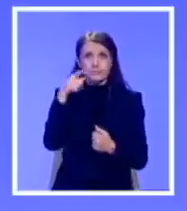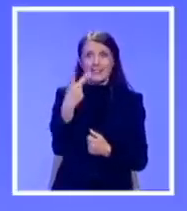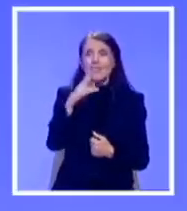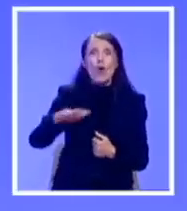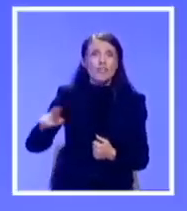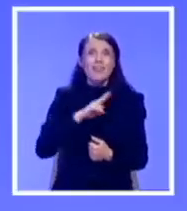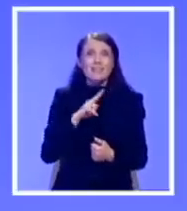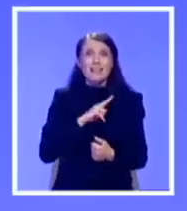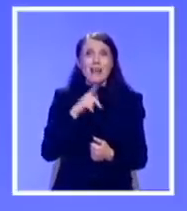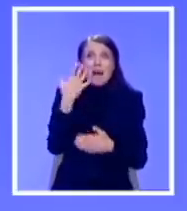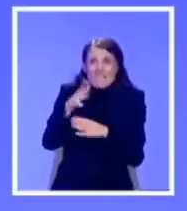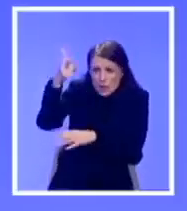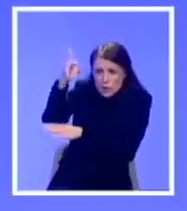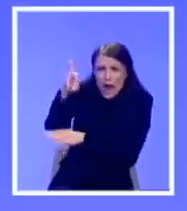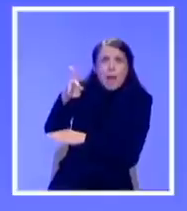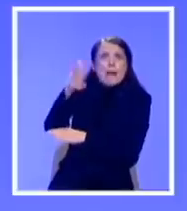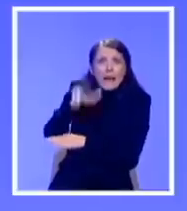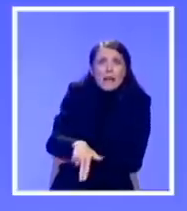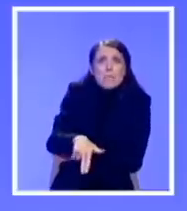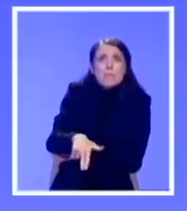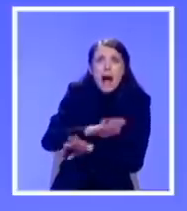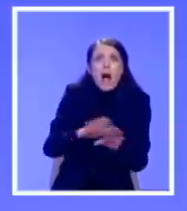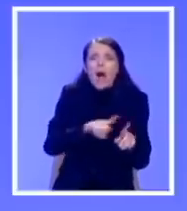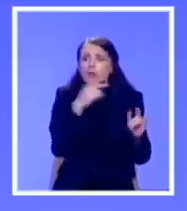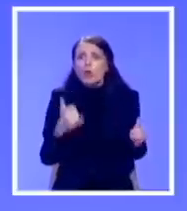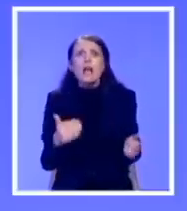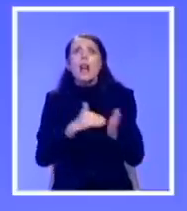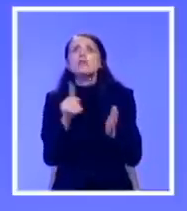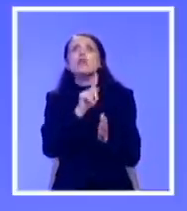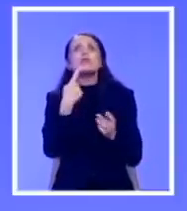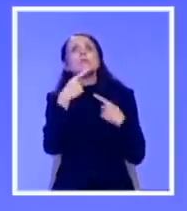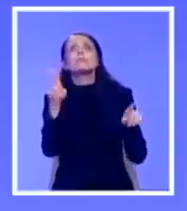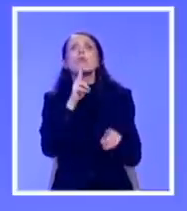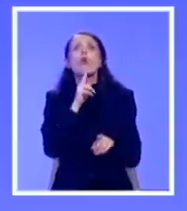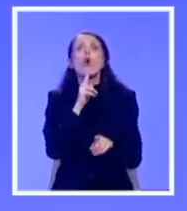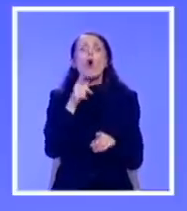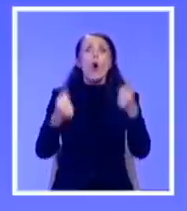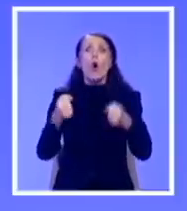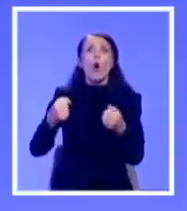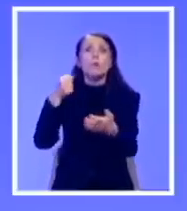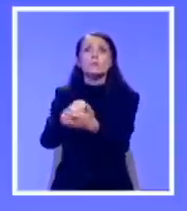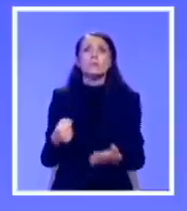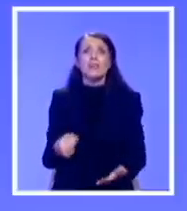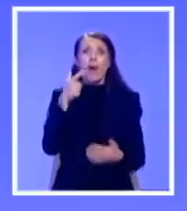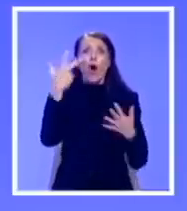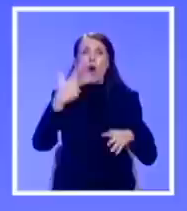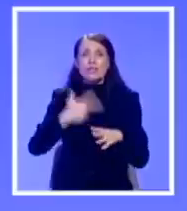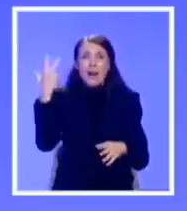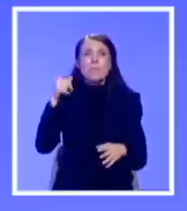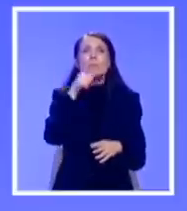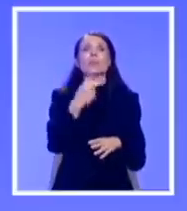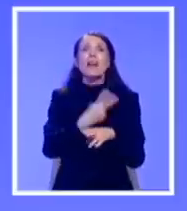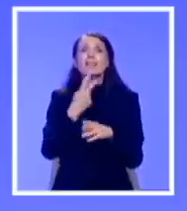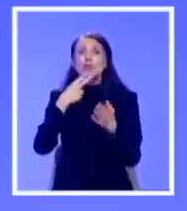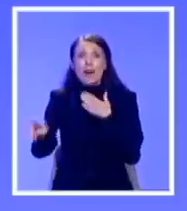sigurnostnim kamerama. Do dan danas ne znamo ko je ovo počinio. Osam puta državni tužilac straži od koridora Srbije snimke,